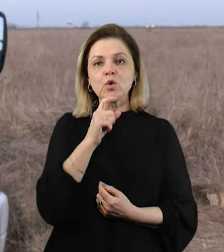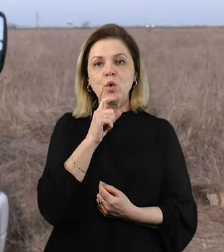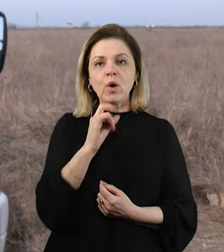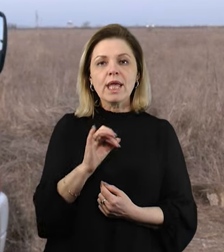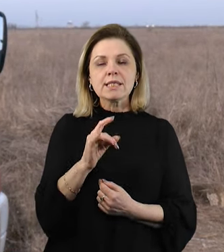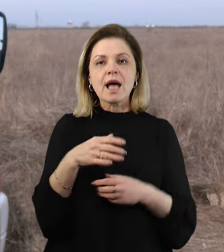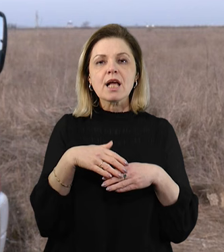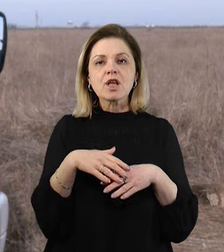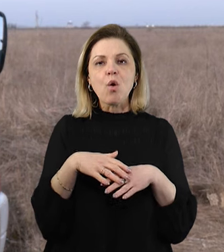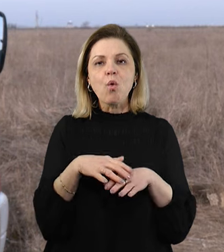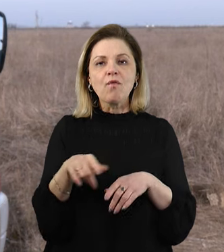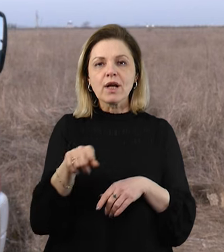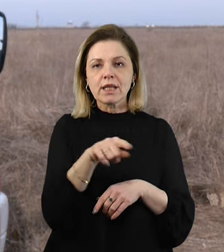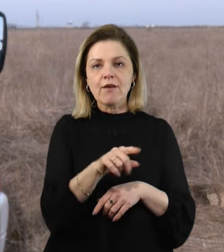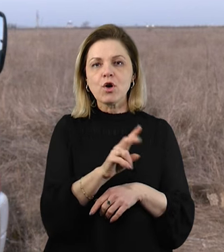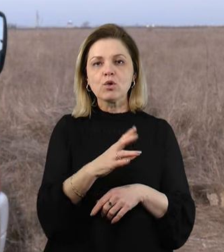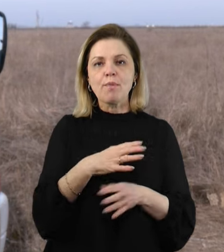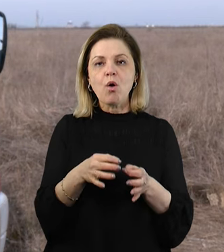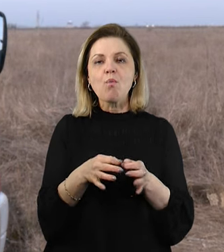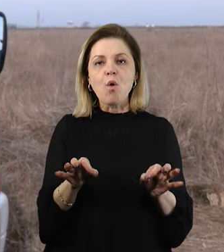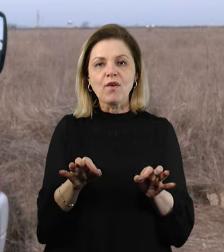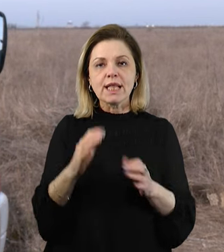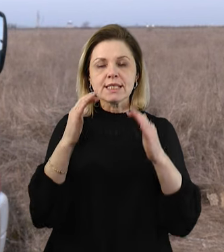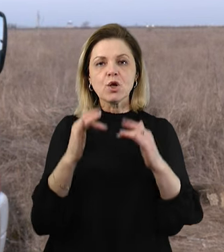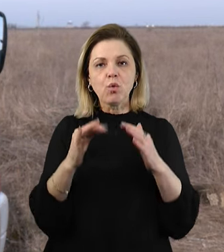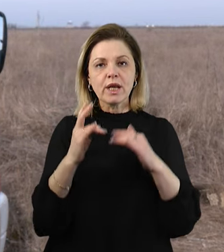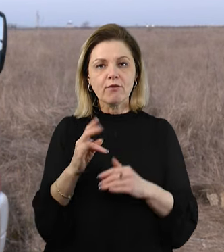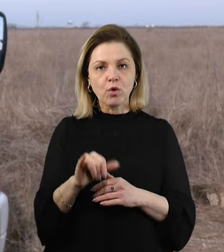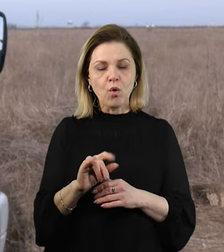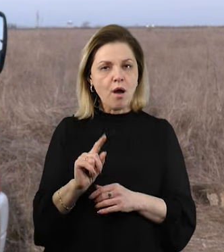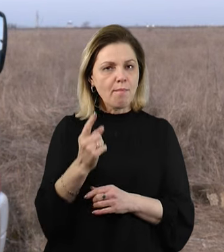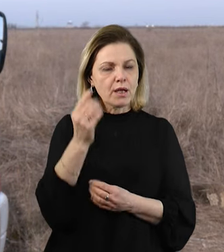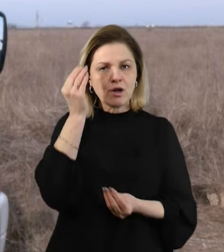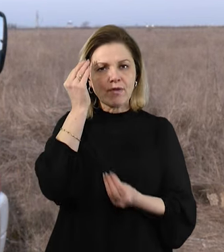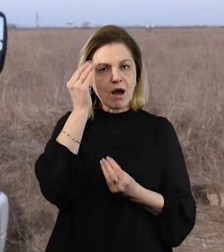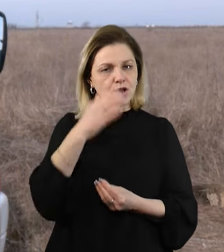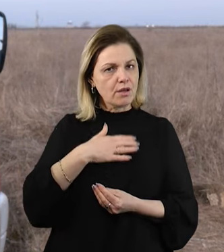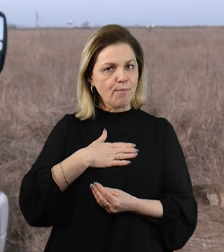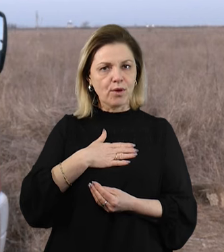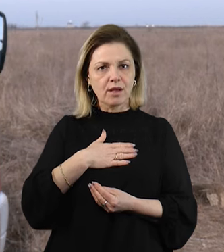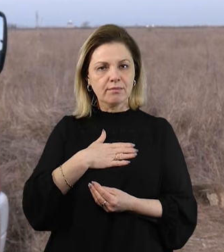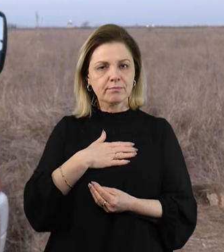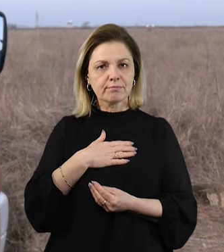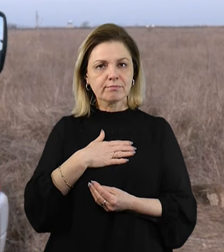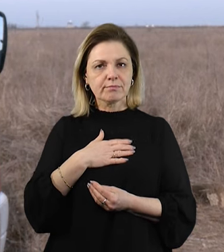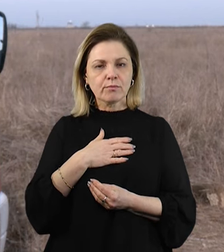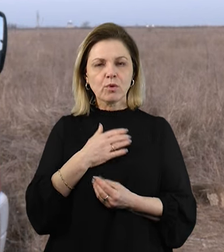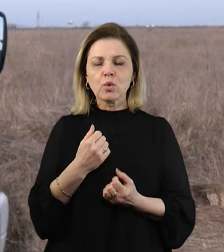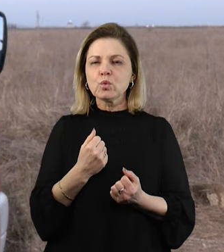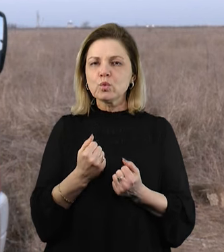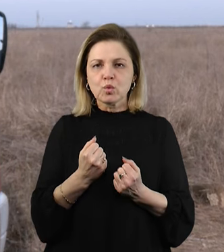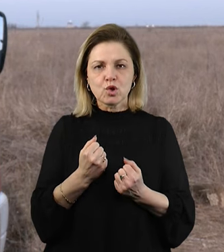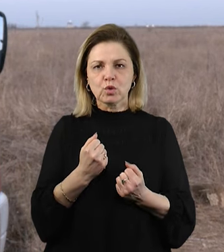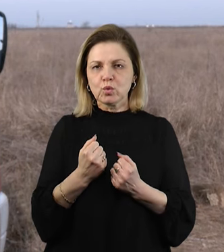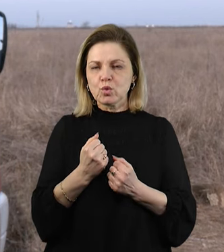заходив на деокуповану Снігурівку. То перші враження мої було дуже-дуже